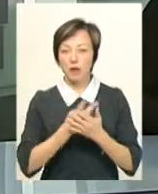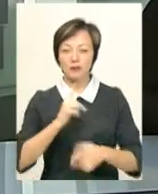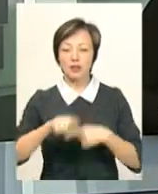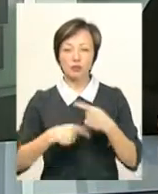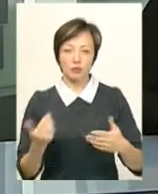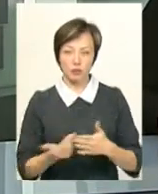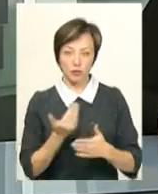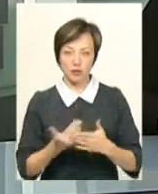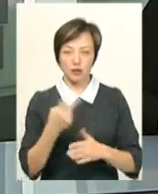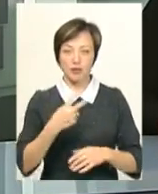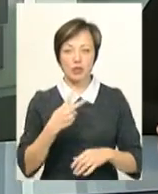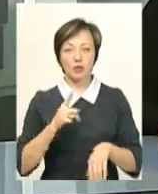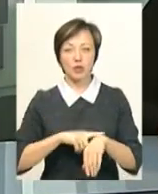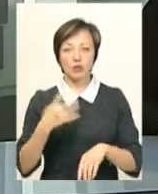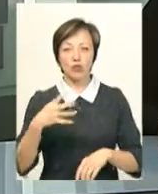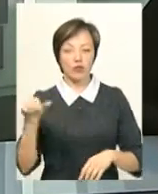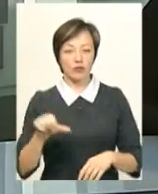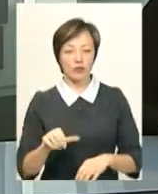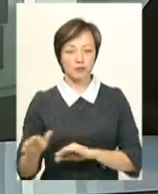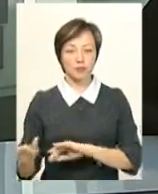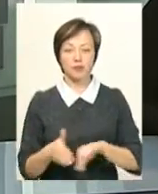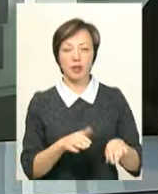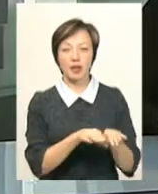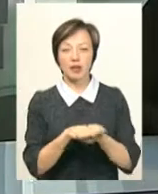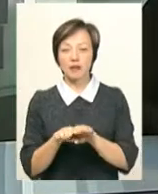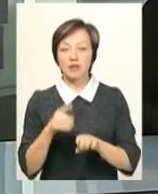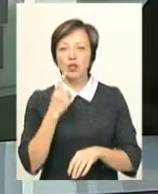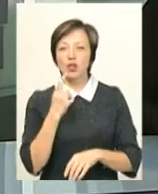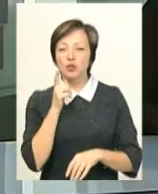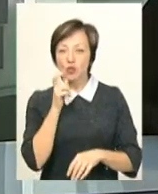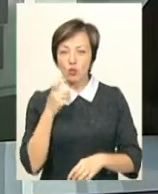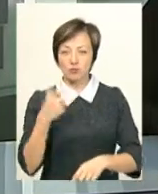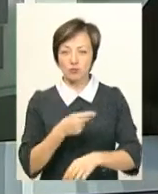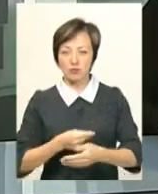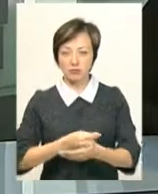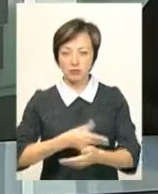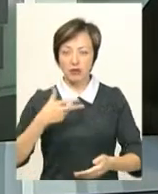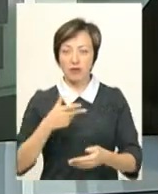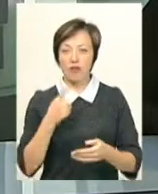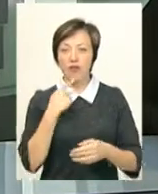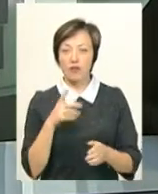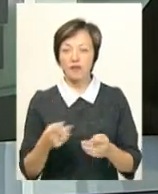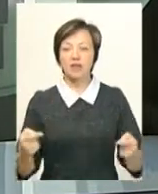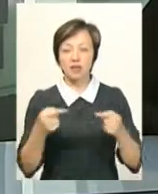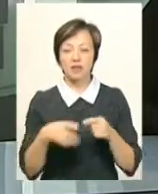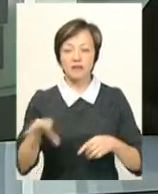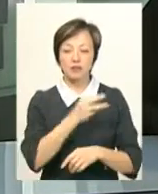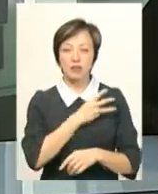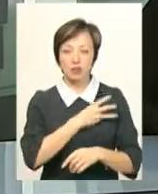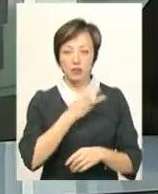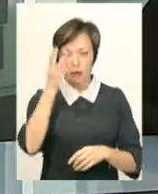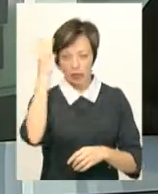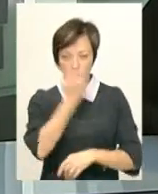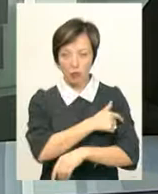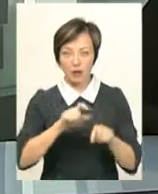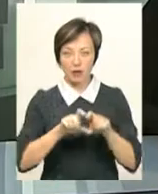в нашому випуску о 20.40. Рівень цукру у крові визначали сьогодні експрес-методом усім бажаючим у хмельницьких